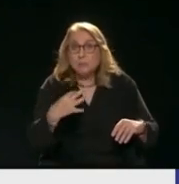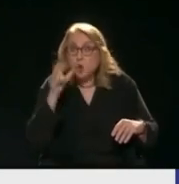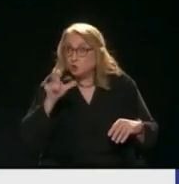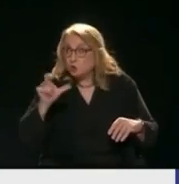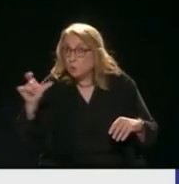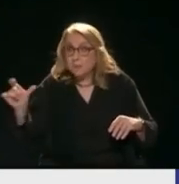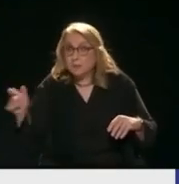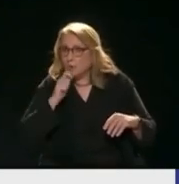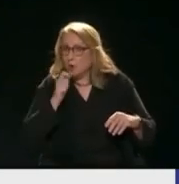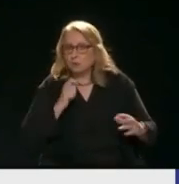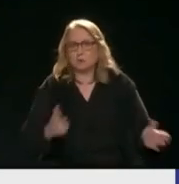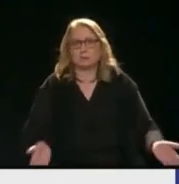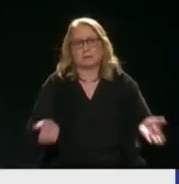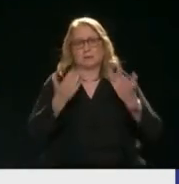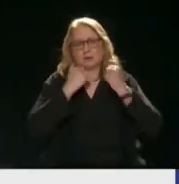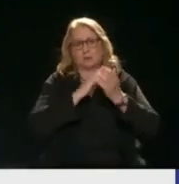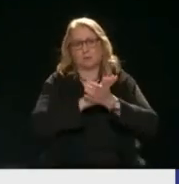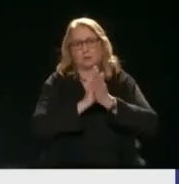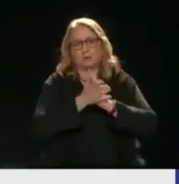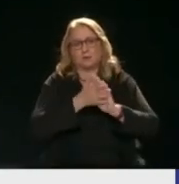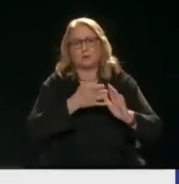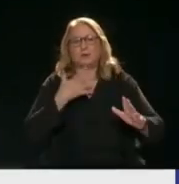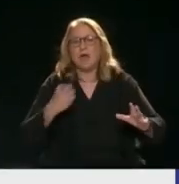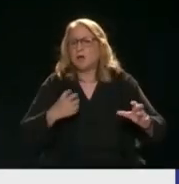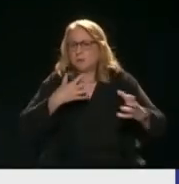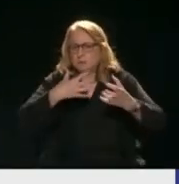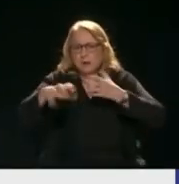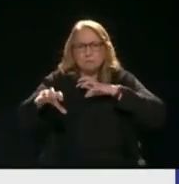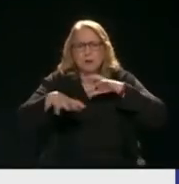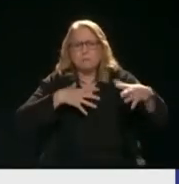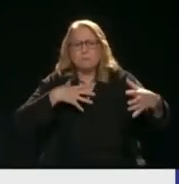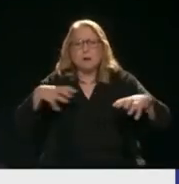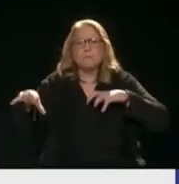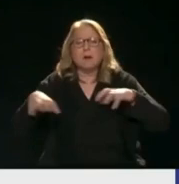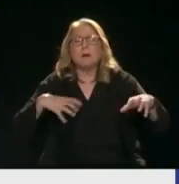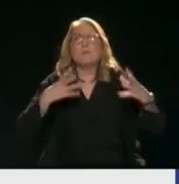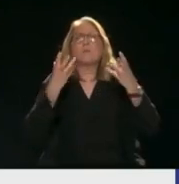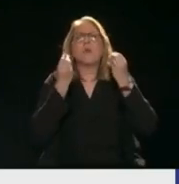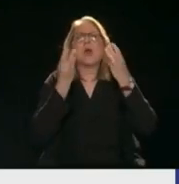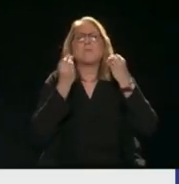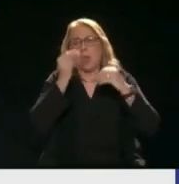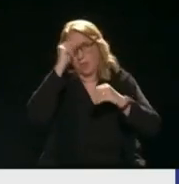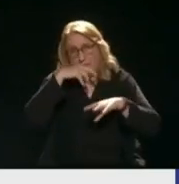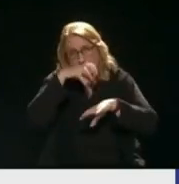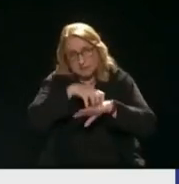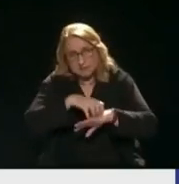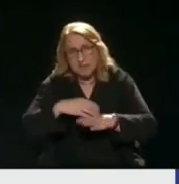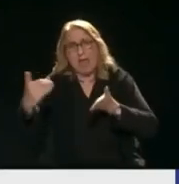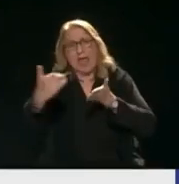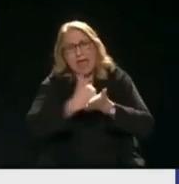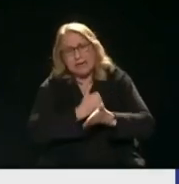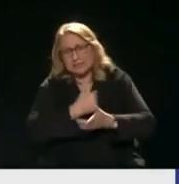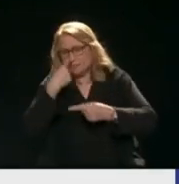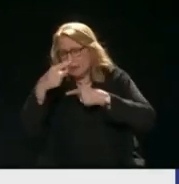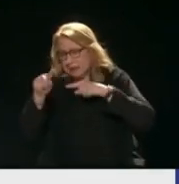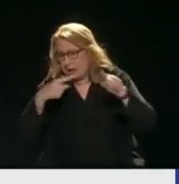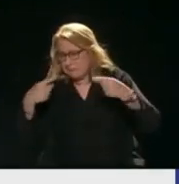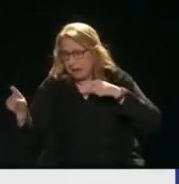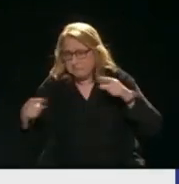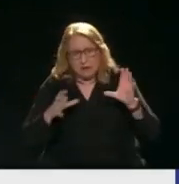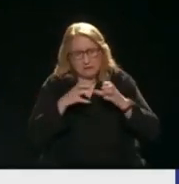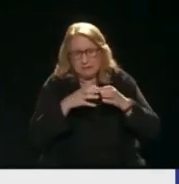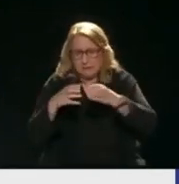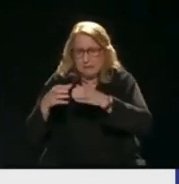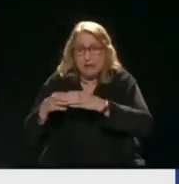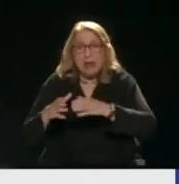παδούς Σέχτας, Εκκλησίας, Δοχμάτων, Ερέσεων Αλλά πολίτη δεν έχουμε Πρωτίστως πρέπει να καταλάβουμε όλοι Ότι πρέπει να είμαστε